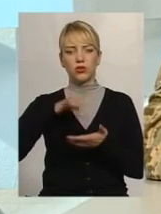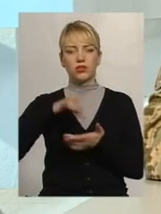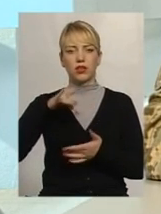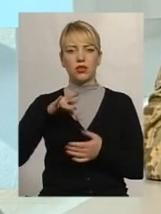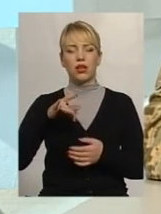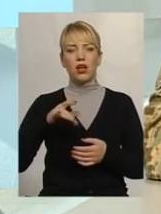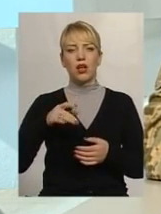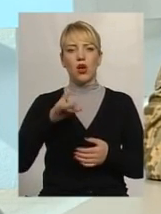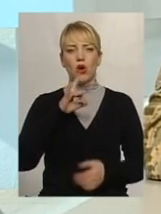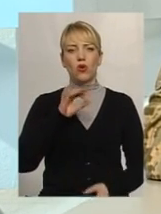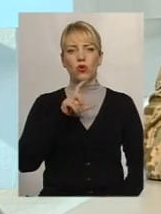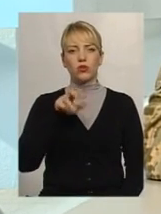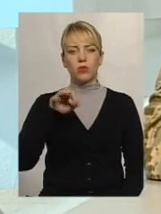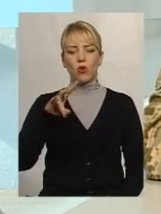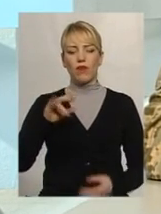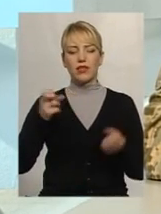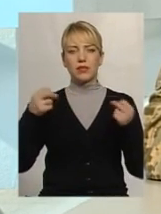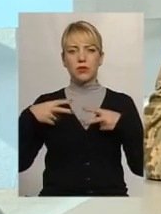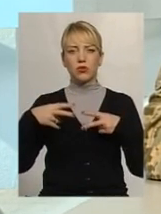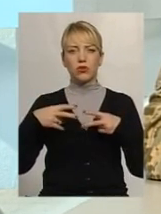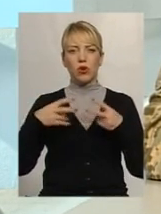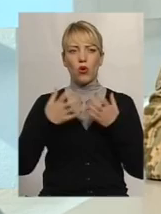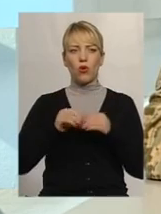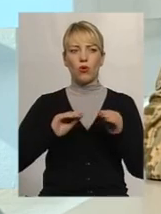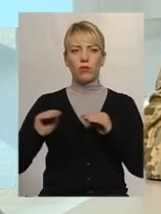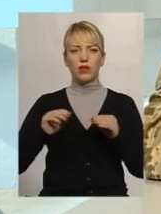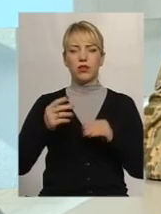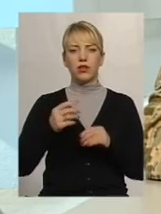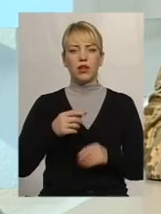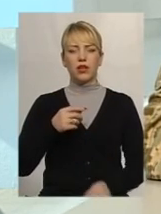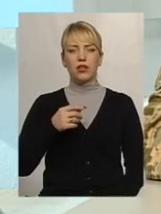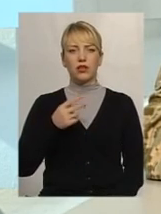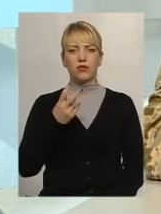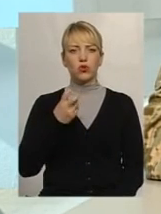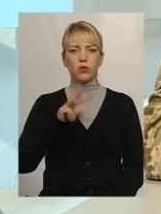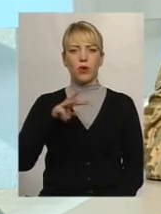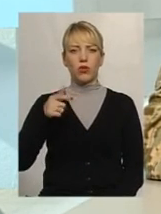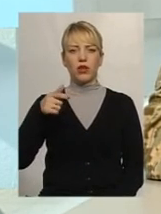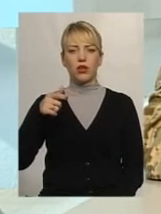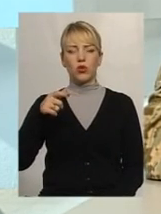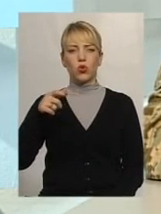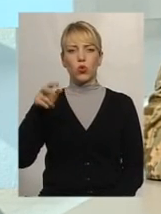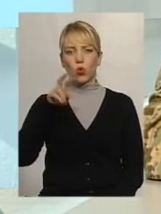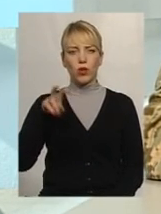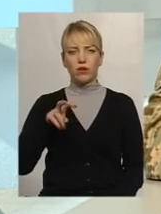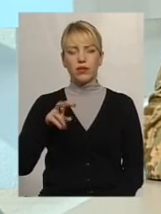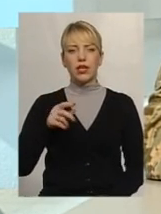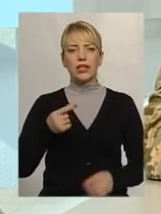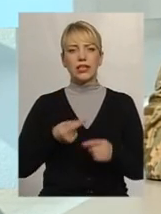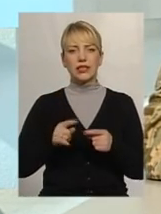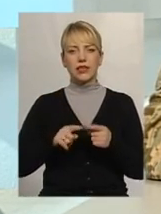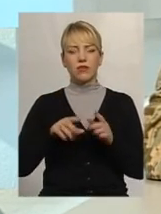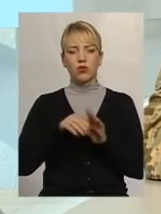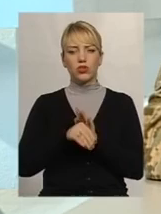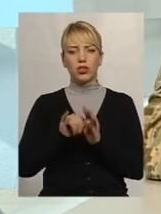спеціалізовано обладнання на суму близько 2,5 млн доларів. Що в себе воно включало? Це і